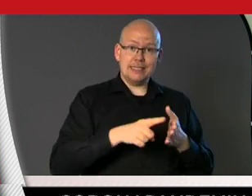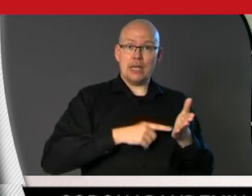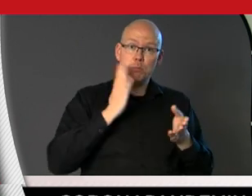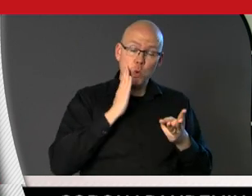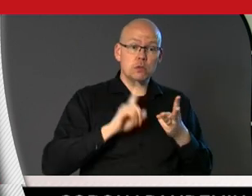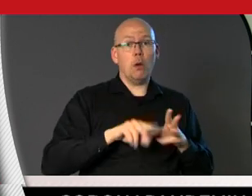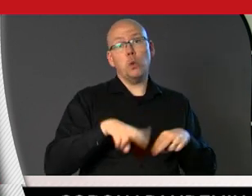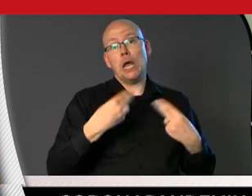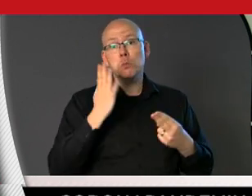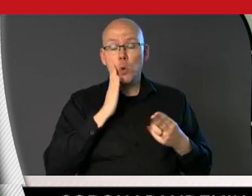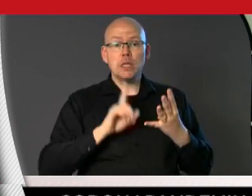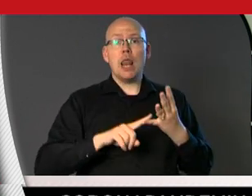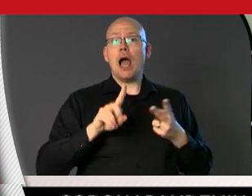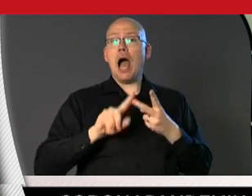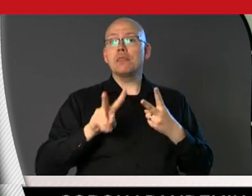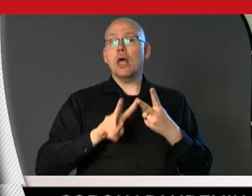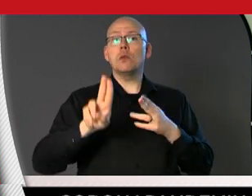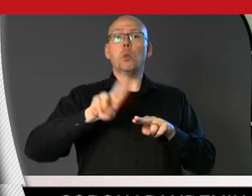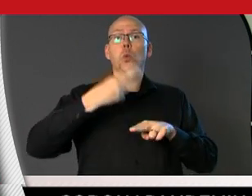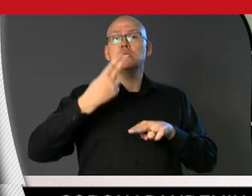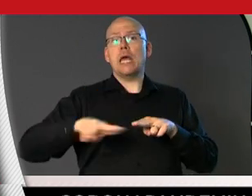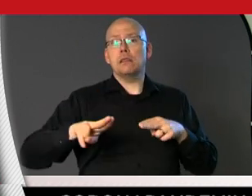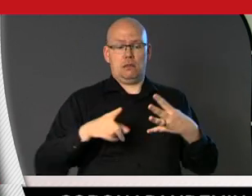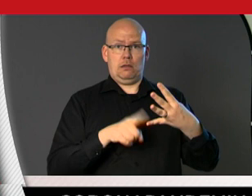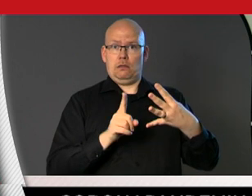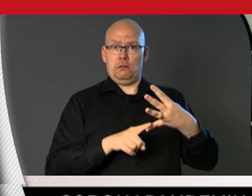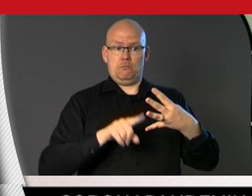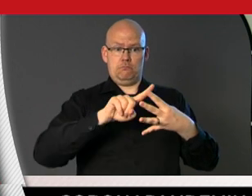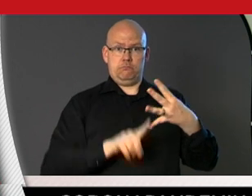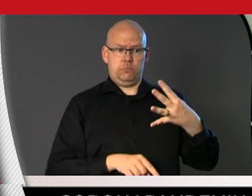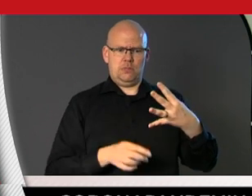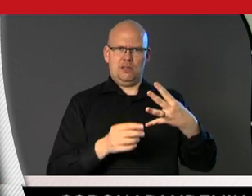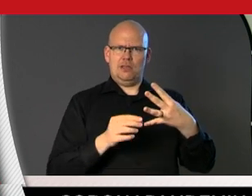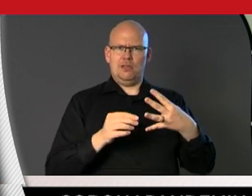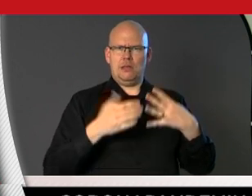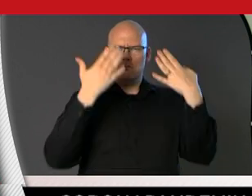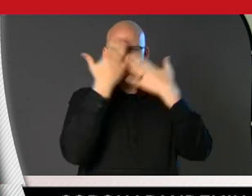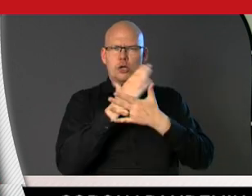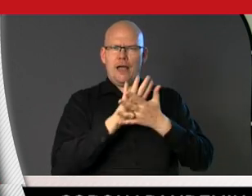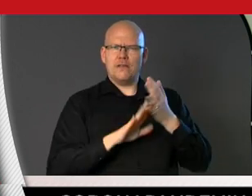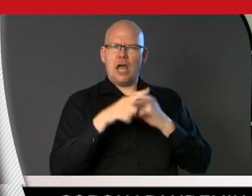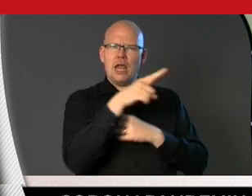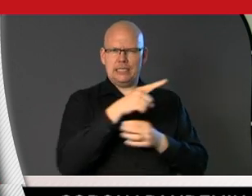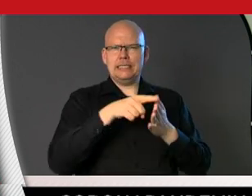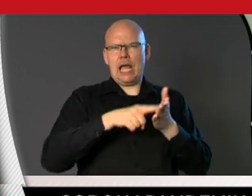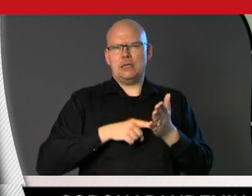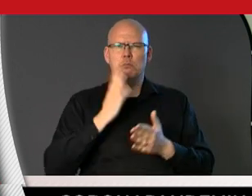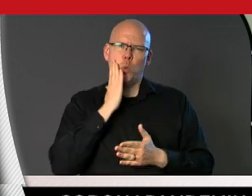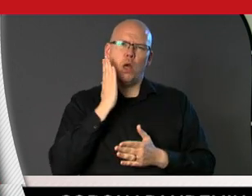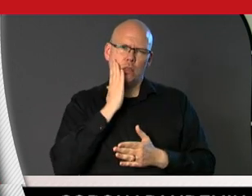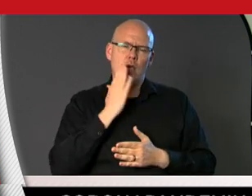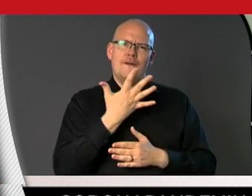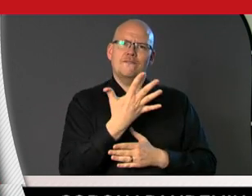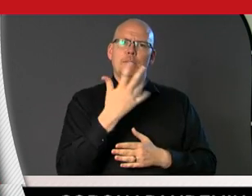ordinärt boende eller annan okänd. Den här lite mörkare färgen, är alltså särskilt boende som är